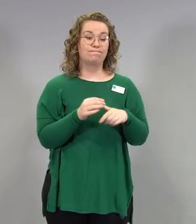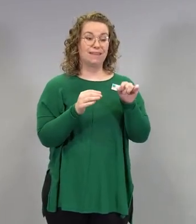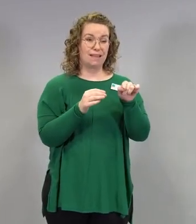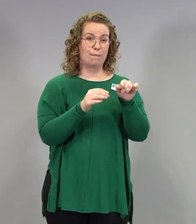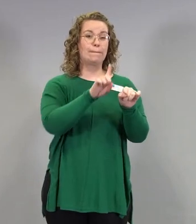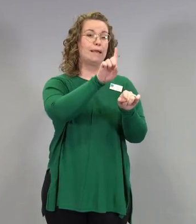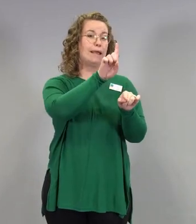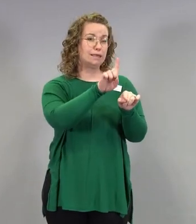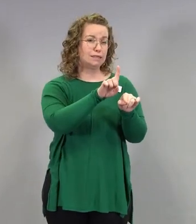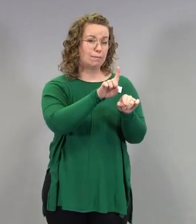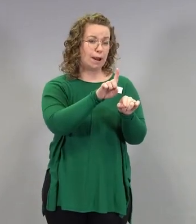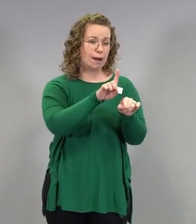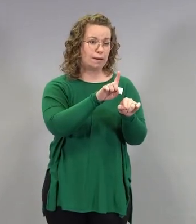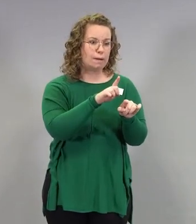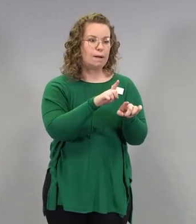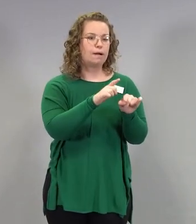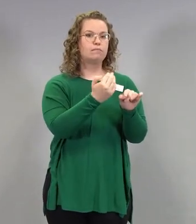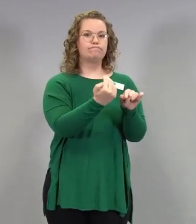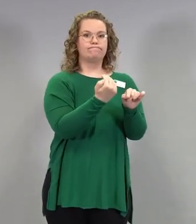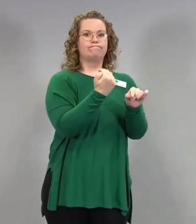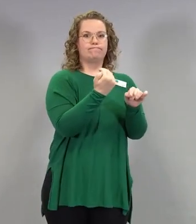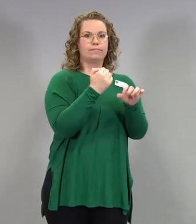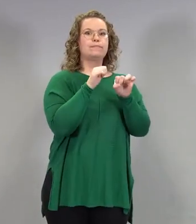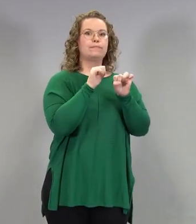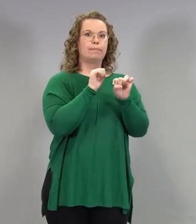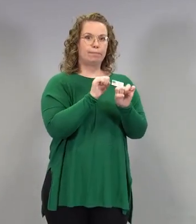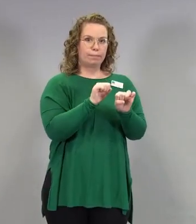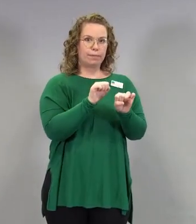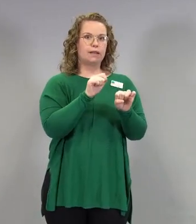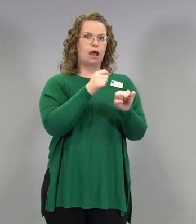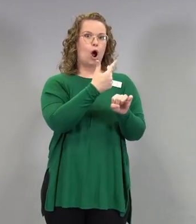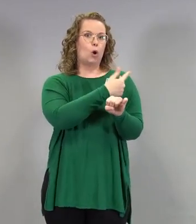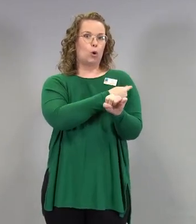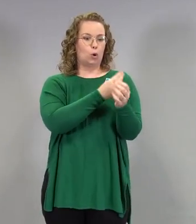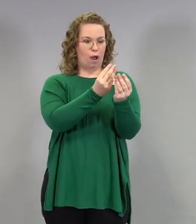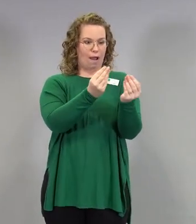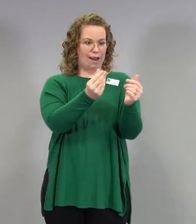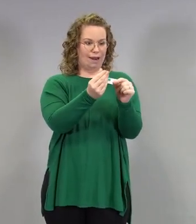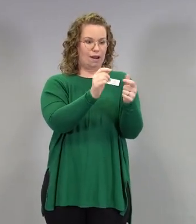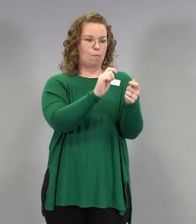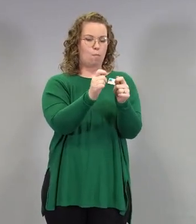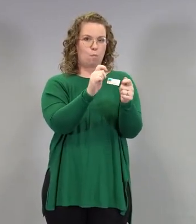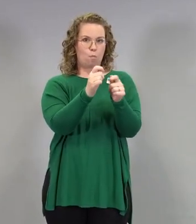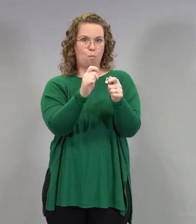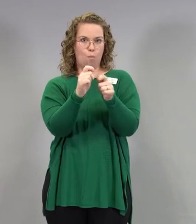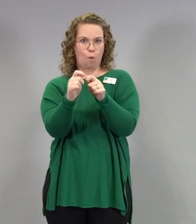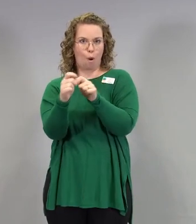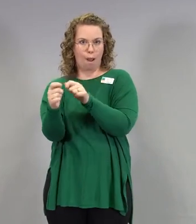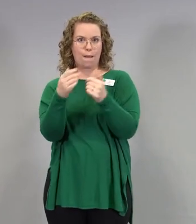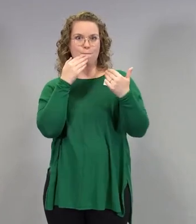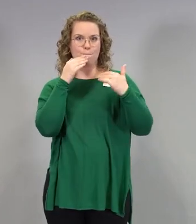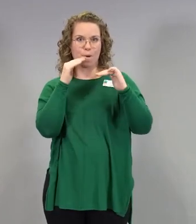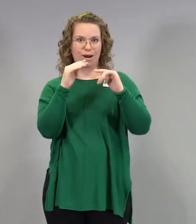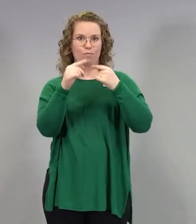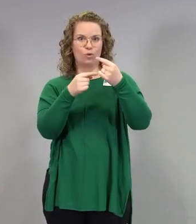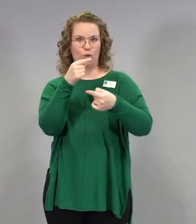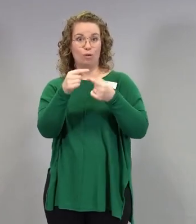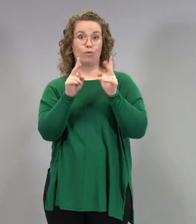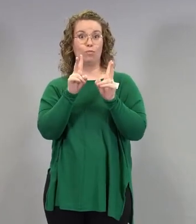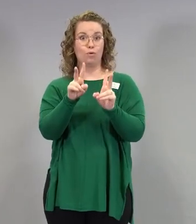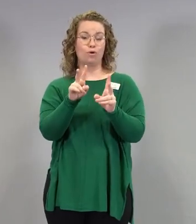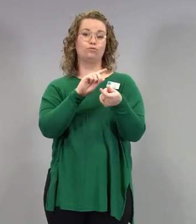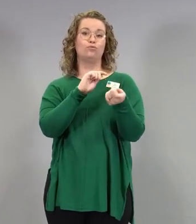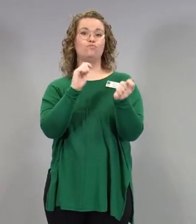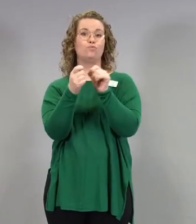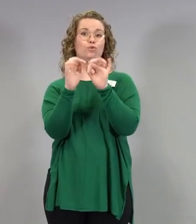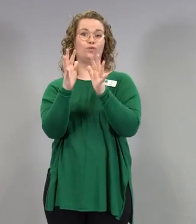näitä rokotteita paremmin vastaamaan virusmuunnoksia, ainakin lievän taudin osalta. Mutta hyviä uutisia tästä tutkimuksesta oli se,